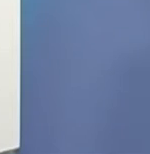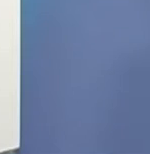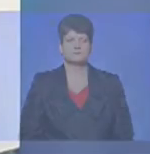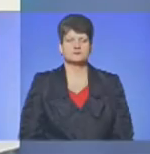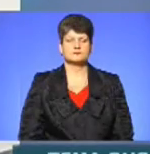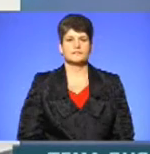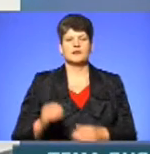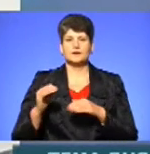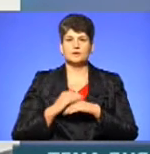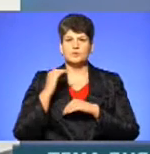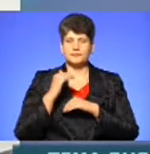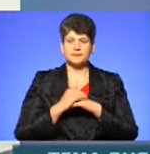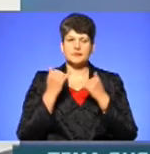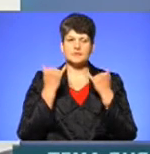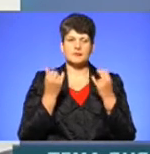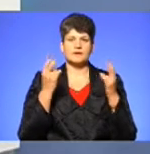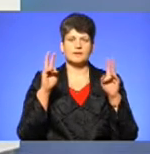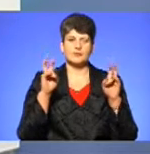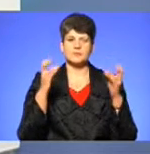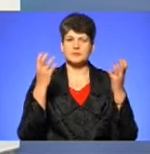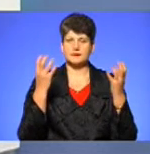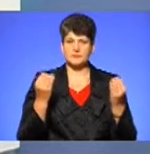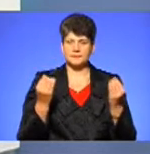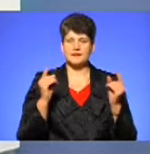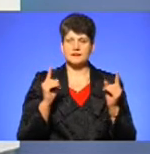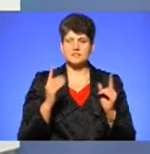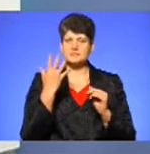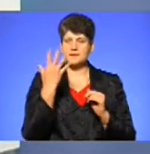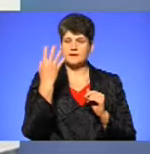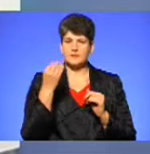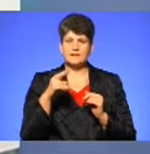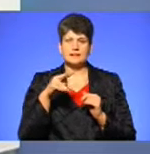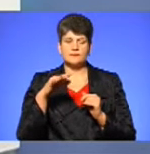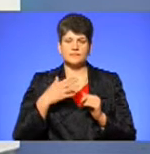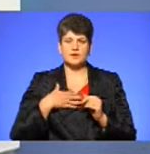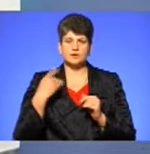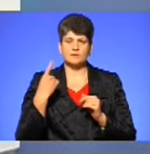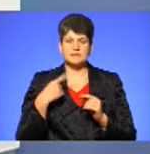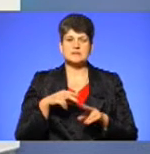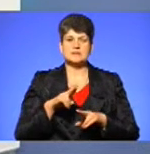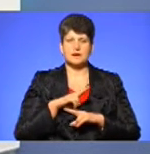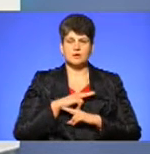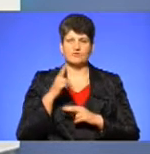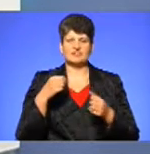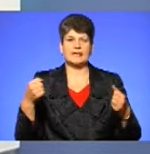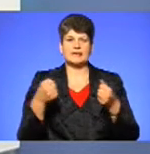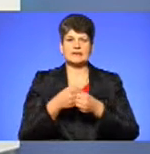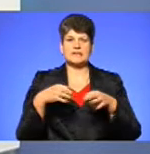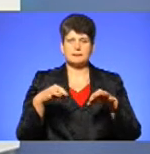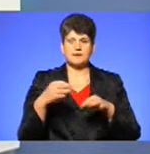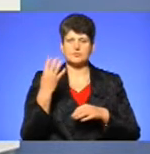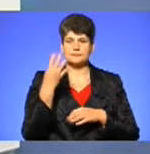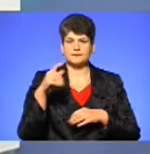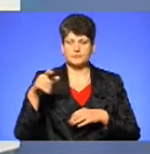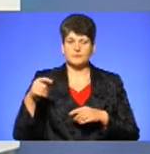Доброго вечора! В ефірі тема дня. Лише за п'ять днів листопада у нашій області у ДТП загинуло четверо осіб. Про це на брифінгу